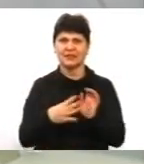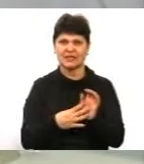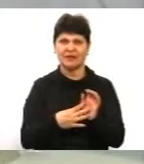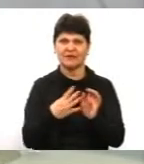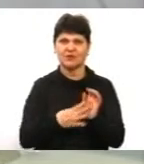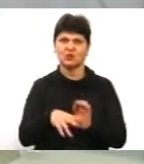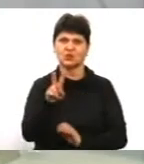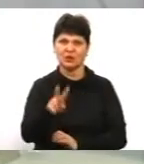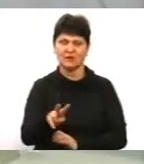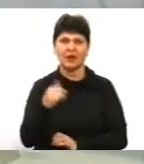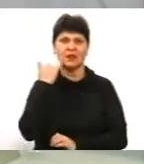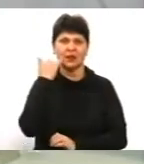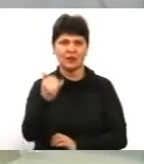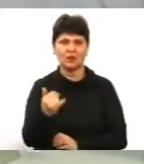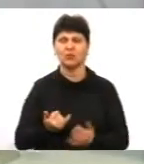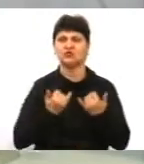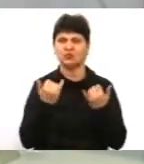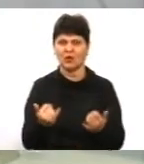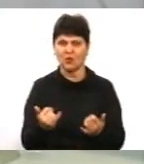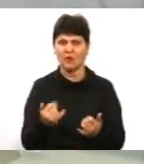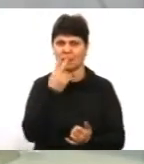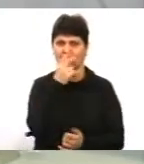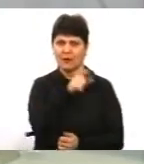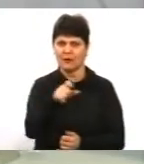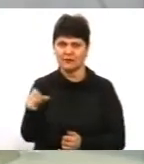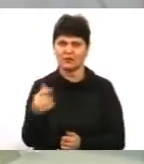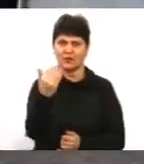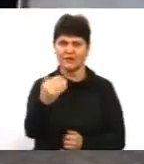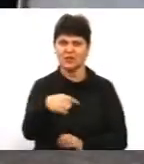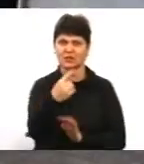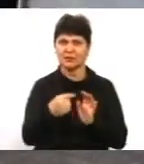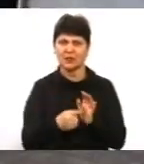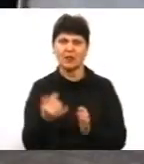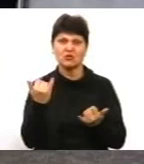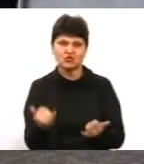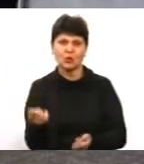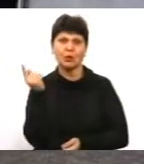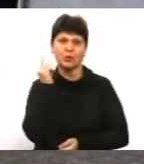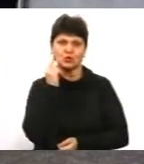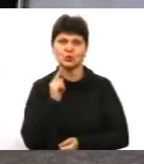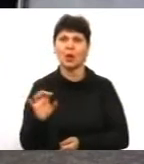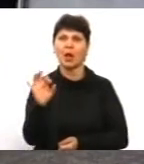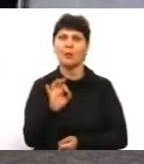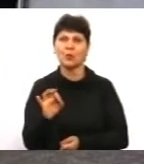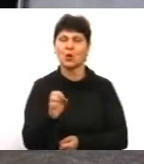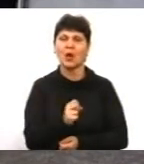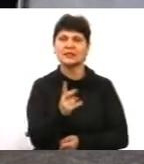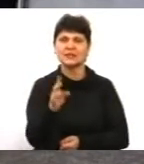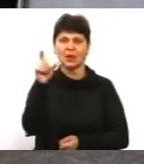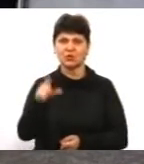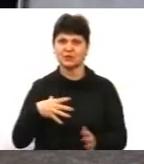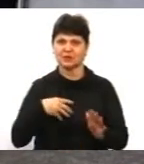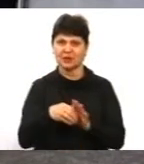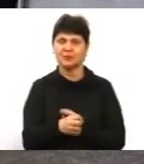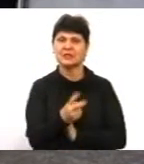ваших запитань, шановні глядачі. Отже, пане Анатолію, ми щойно почули про скільки осіб загинуло, скільки